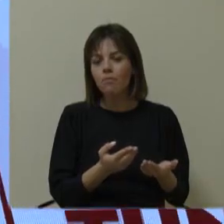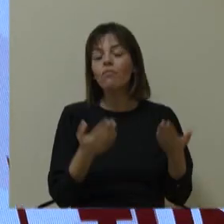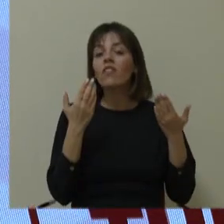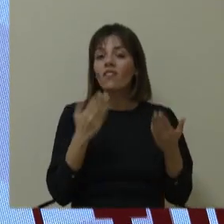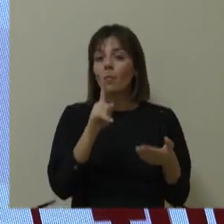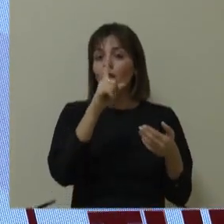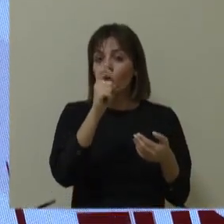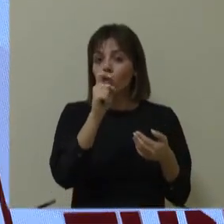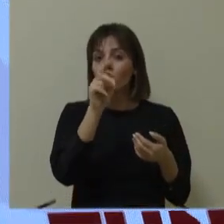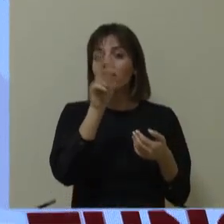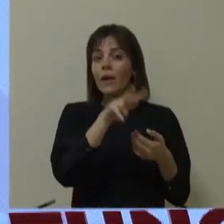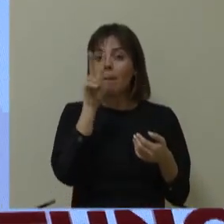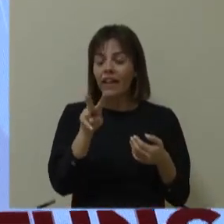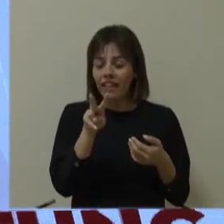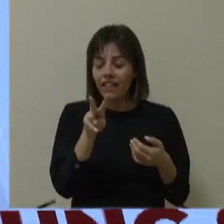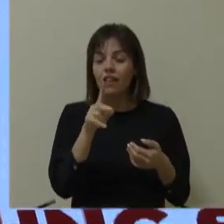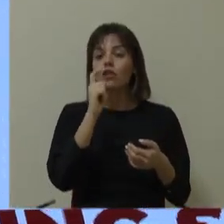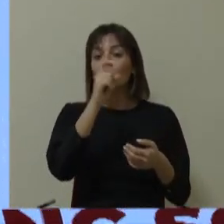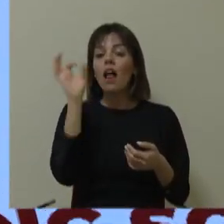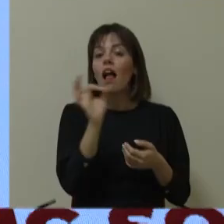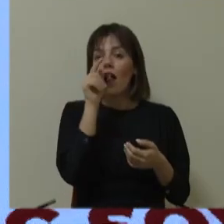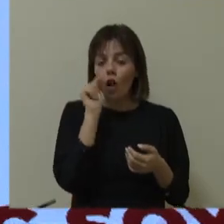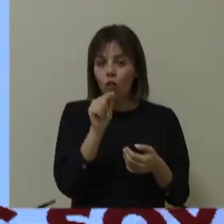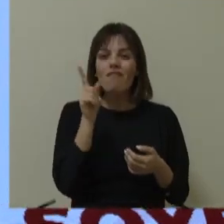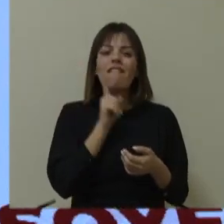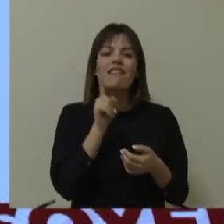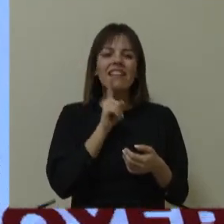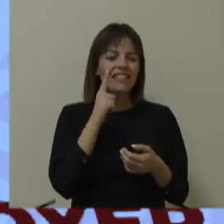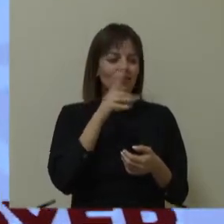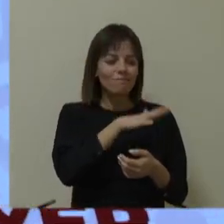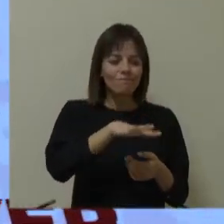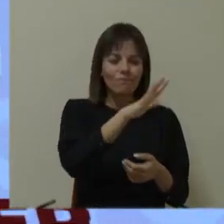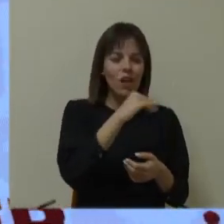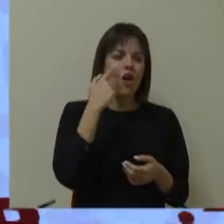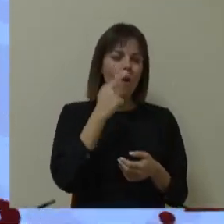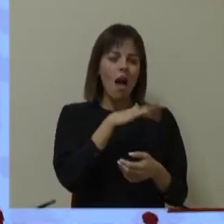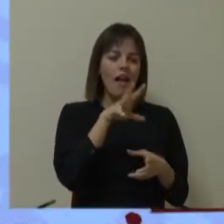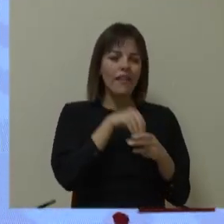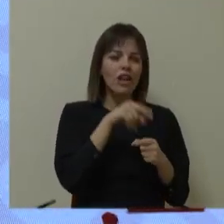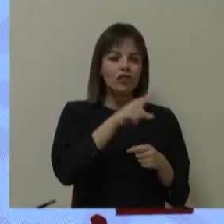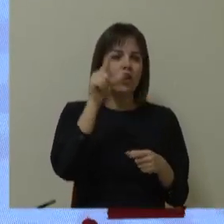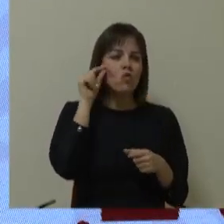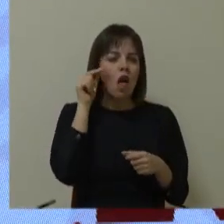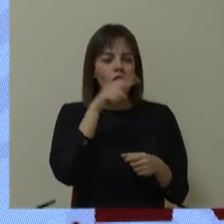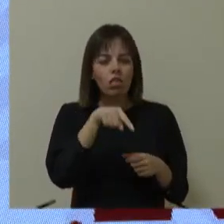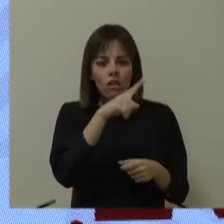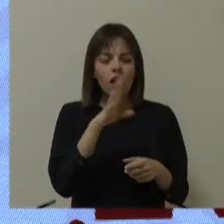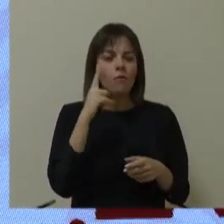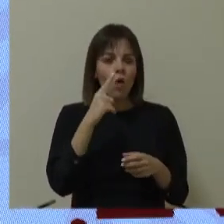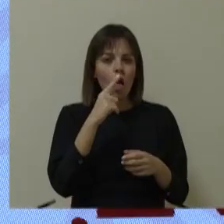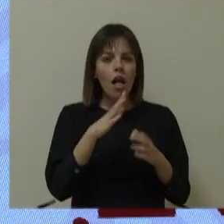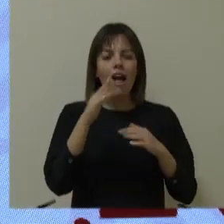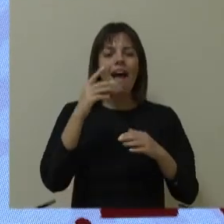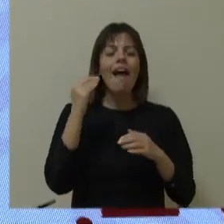Ve 1922'nin 9 Eylül'ünde İngiliz Emperyalizminin uşakları Yunan kuvvetlerini Ege'nin